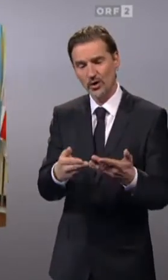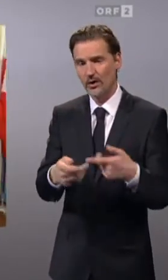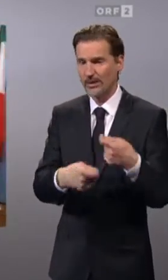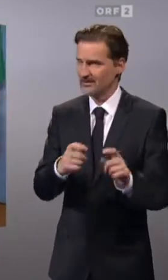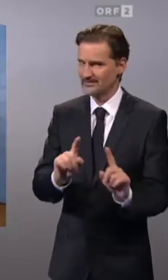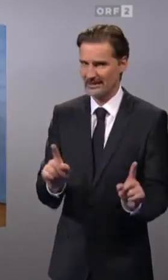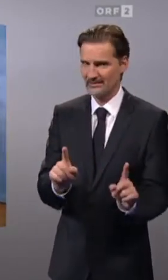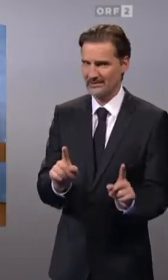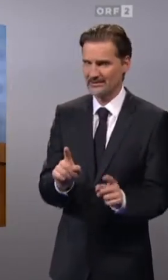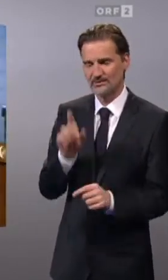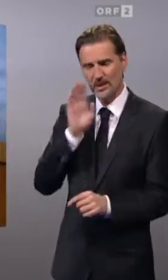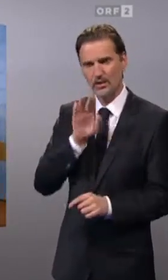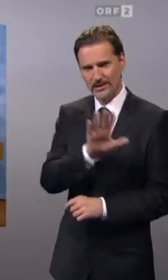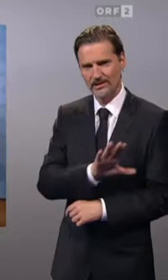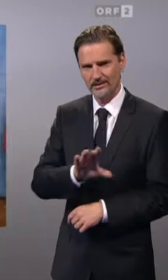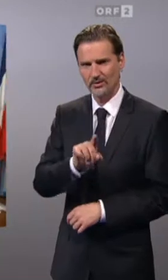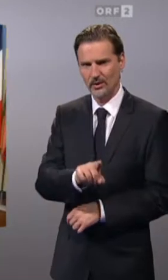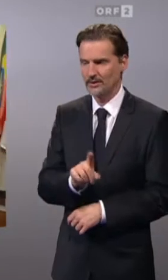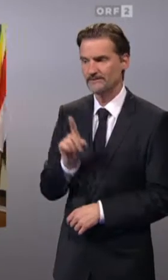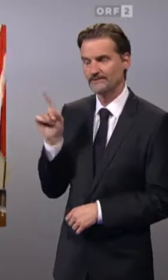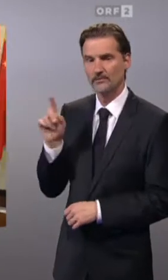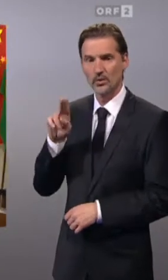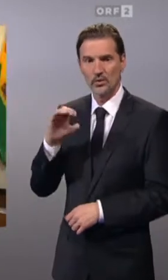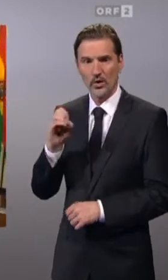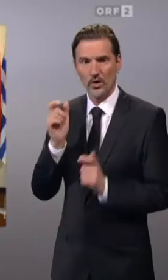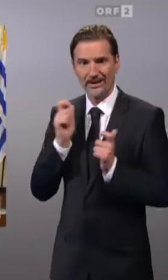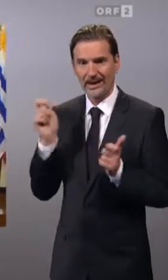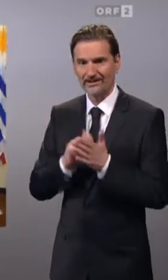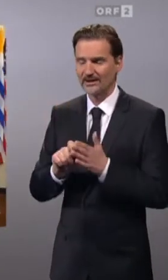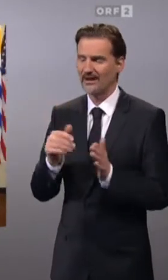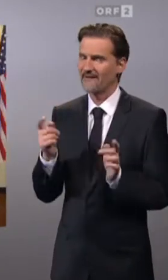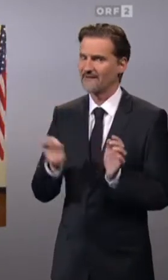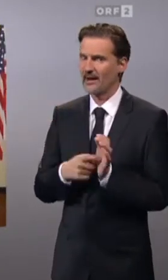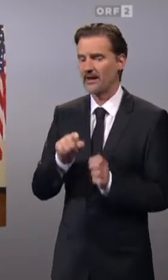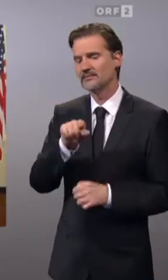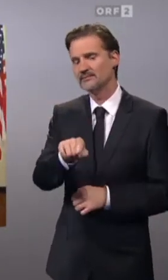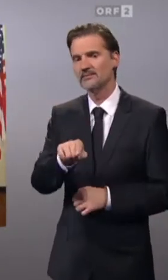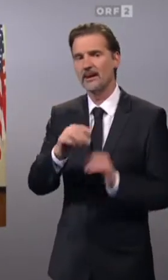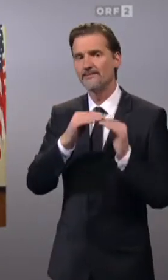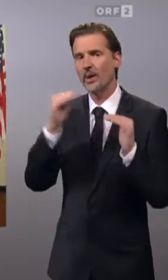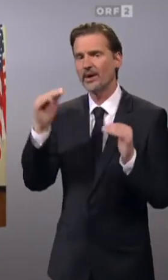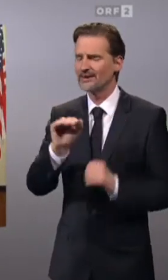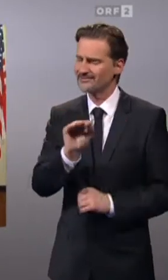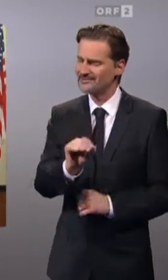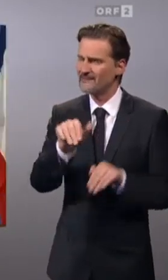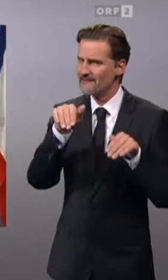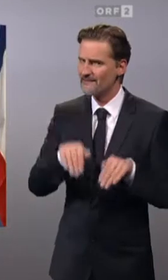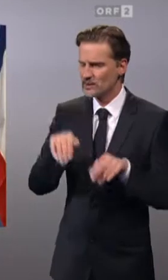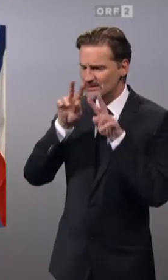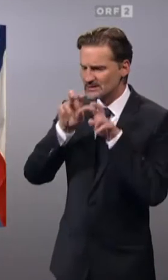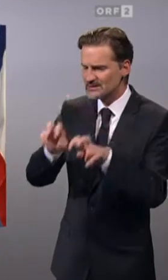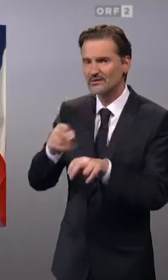Guterres fordert die zuständigen Behörden auf, umgehend Untersuchungen einzuleiten und die Verantwortlichen zur Rechenschaft zu ziehen.